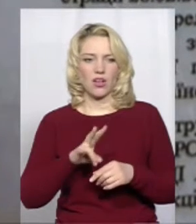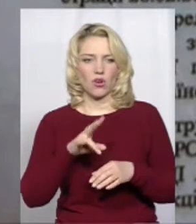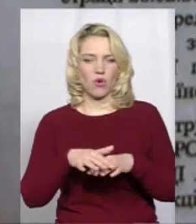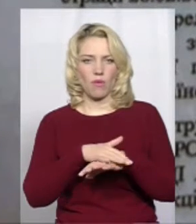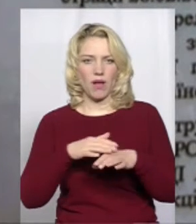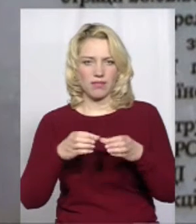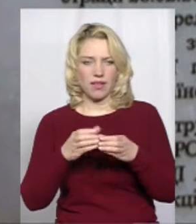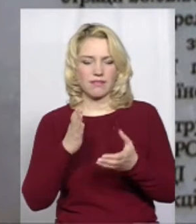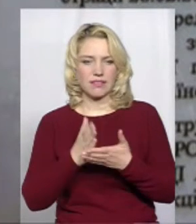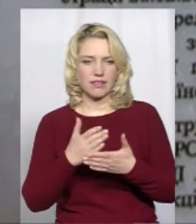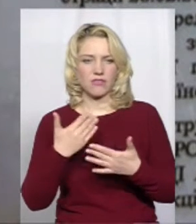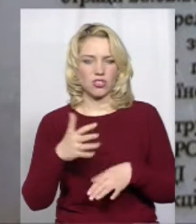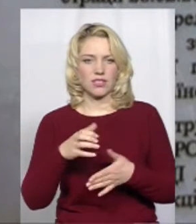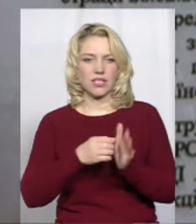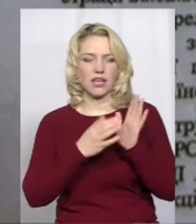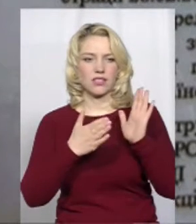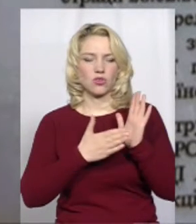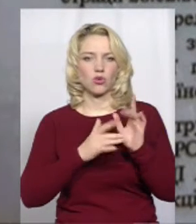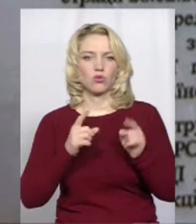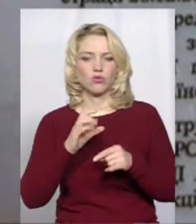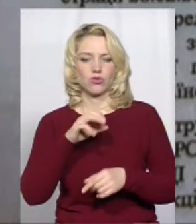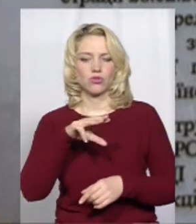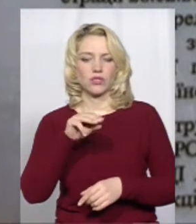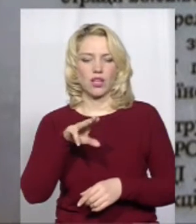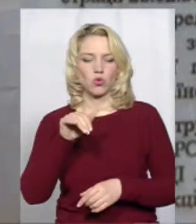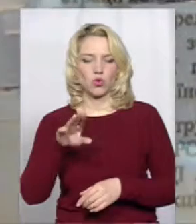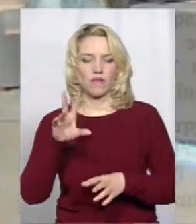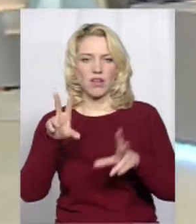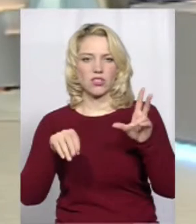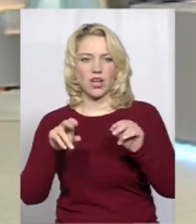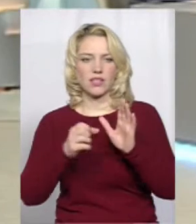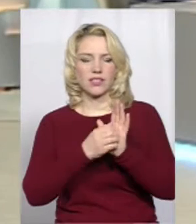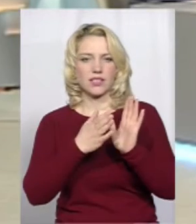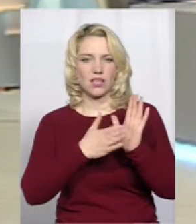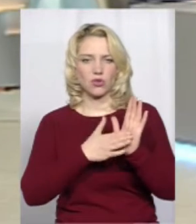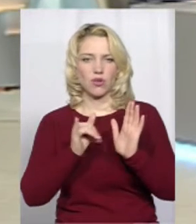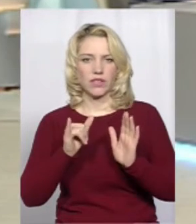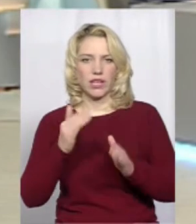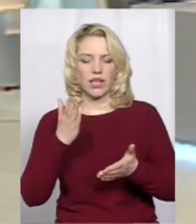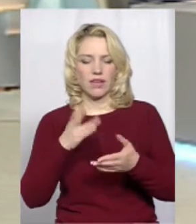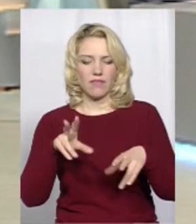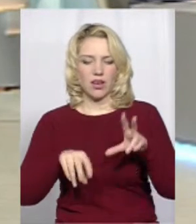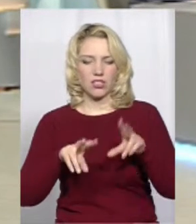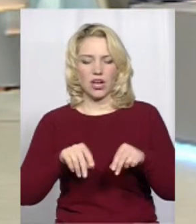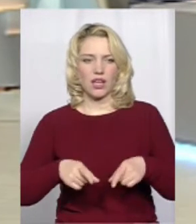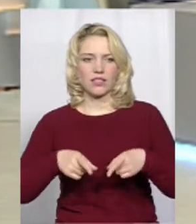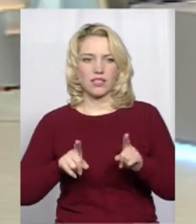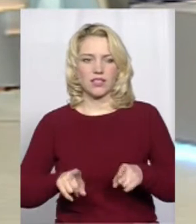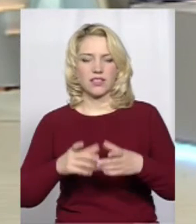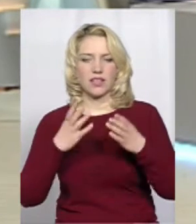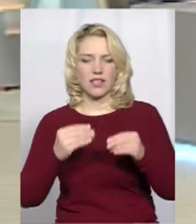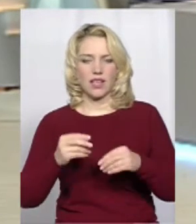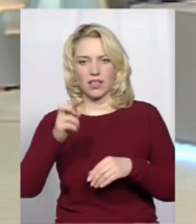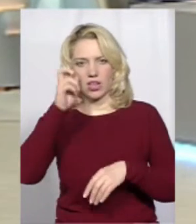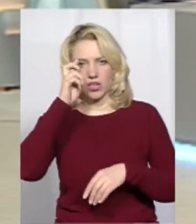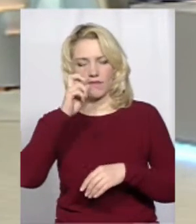громада, є зареєстрованою, тому що статут вважається зареєстрованим і вважається дійсним із дня державної реєстрації.